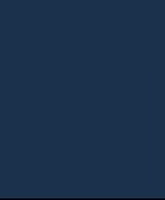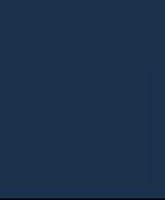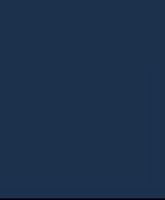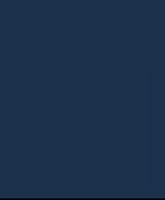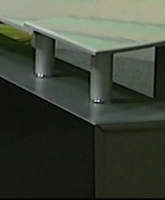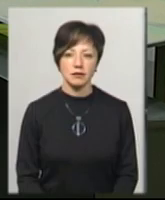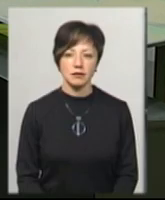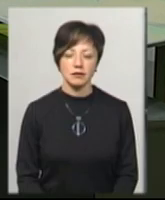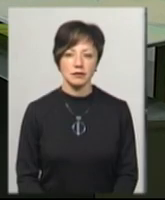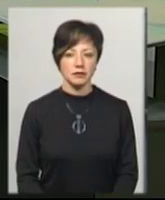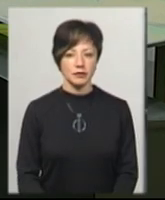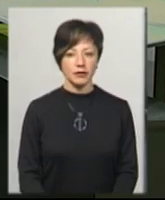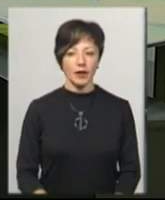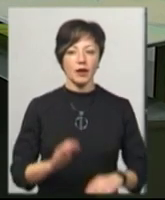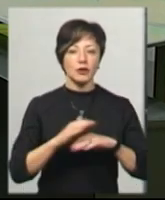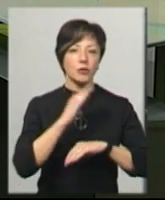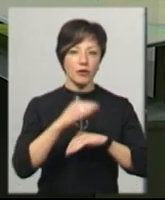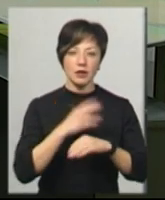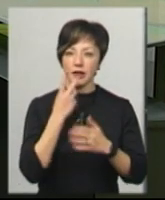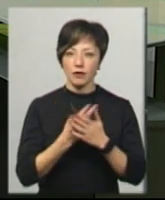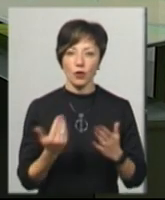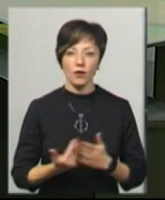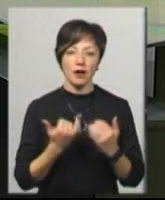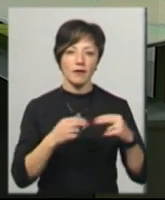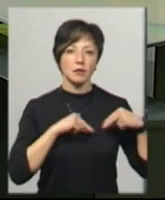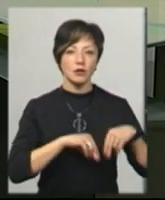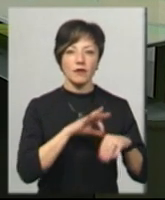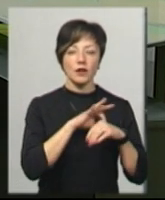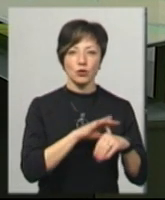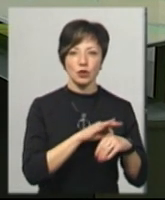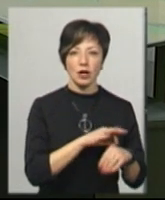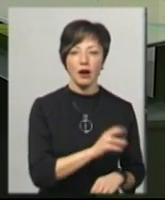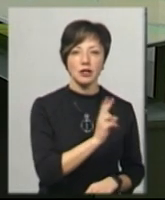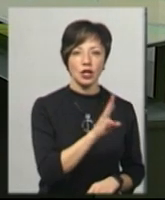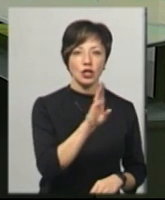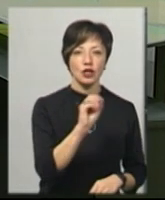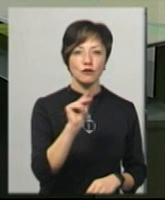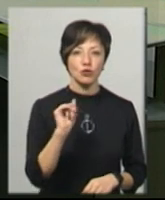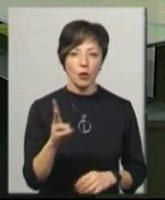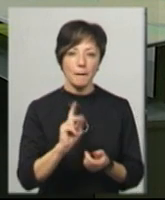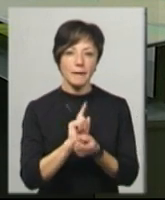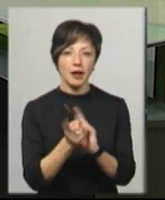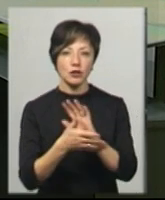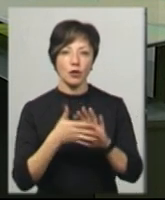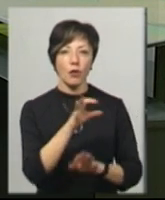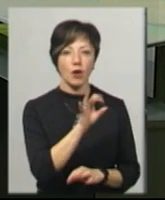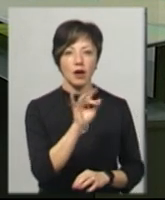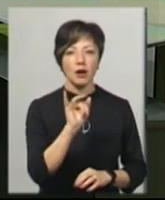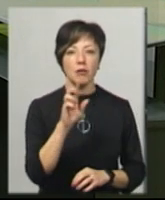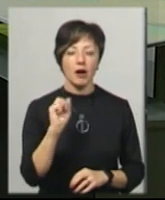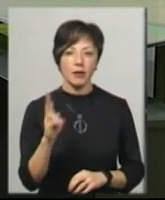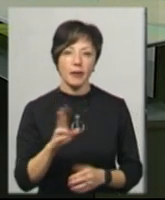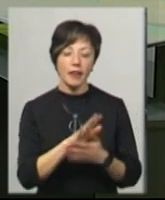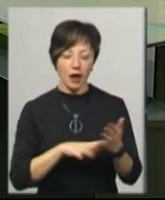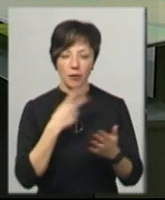Музика Доброго вечора, ви дивитесь новини. У студії для вас працюють. Ведуча Катерина Шевчук на жесту умову перекладає Ольга Рибак.